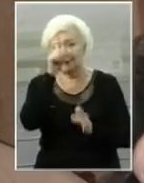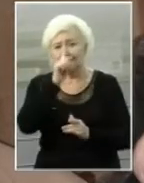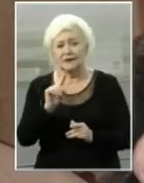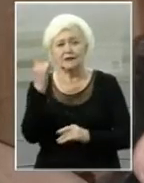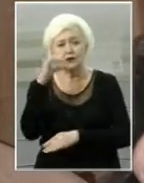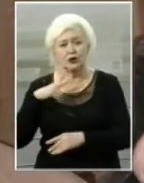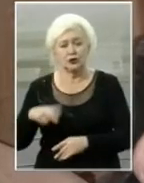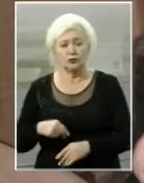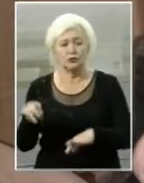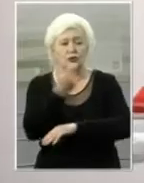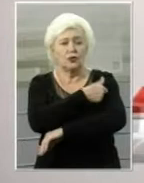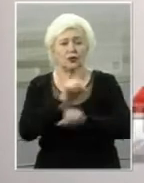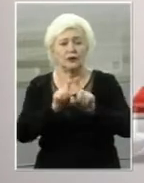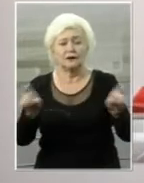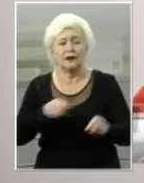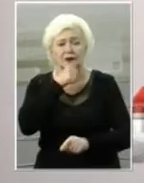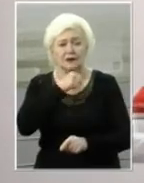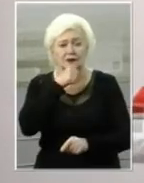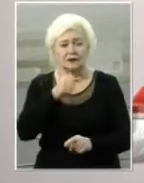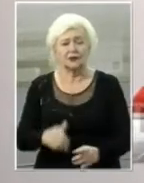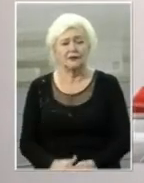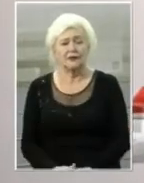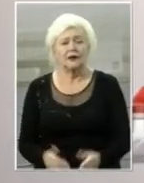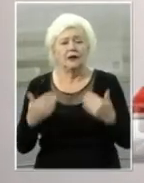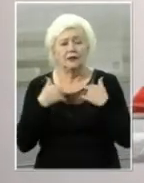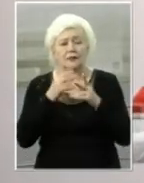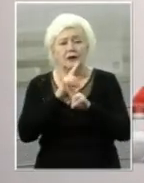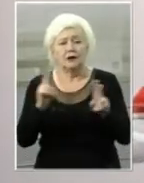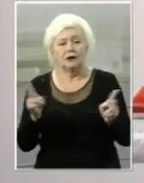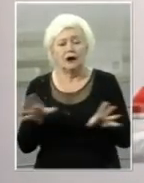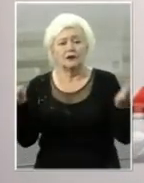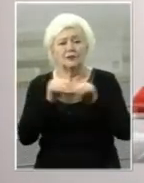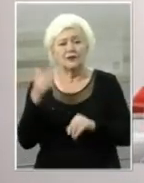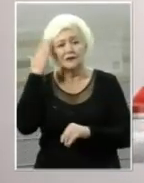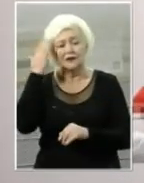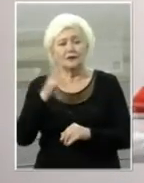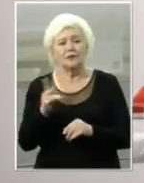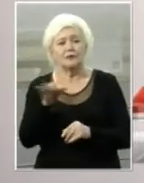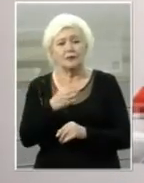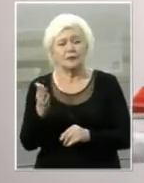у лікарні біля Олександра дідусь. Кулі пробили каску разом головою на виліт.